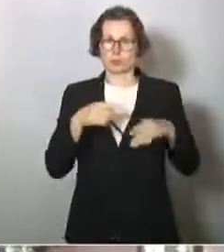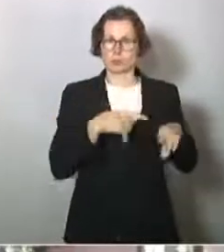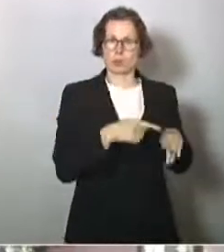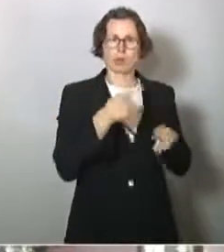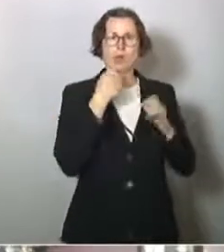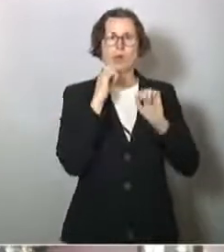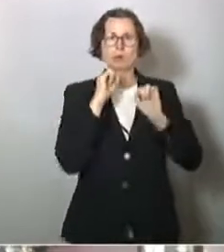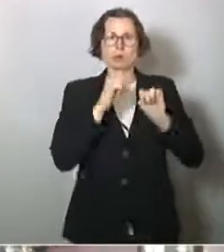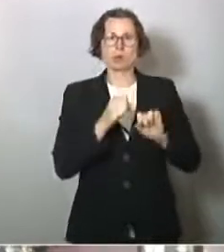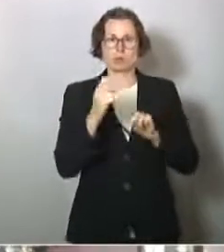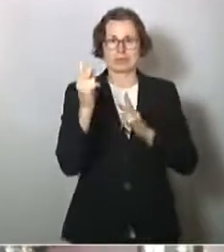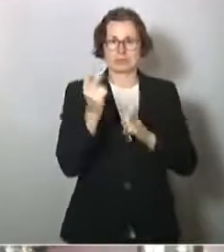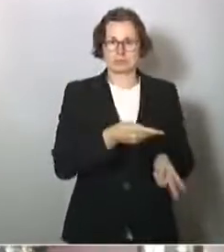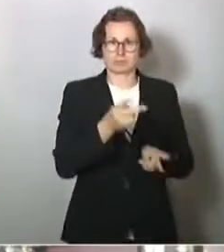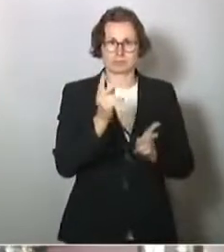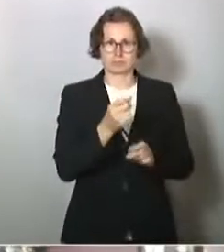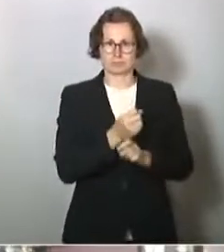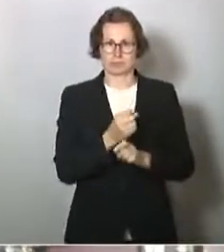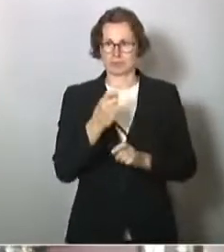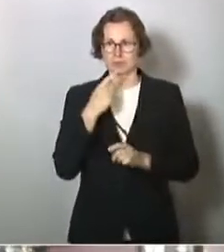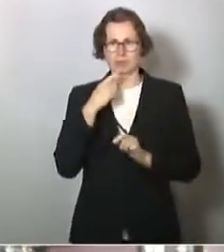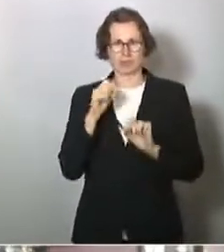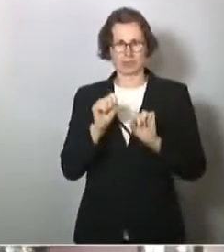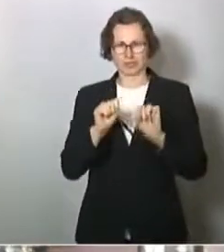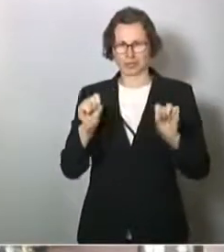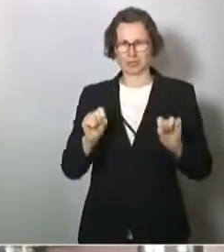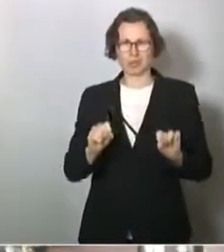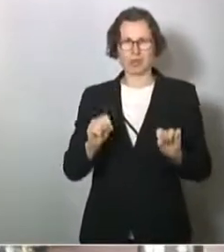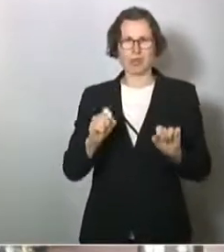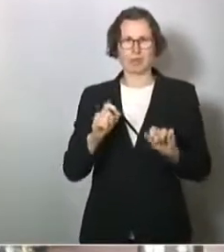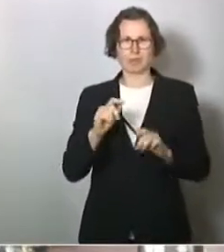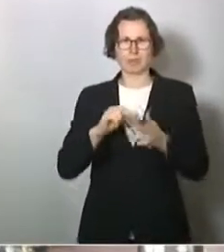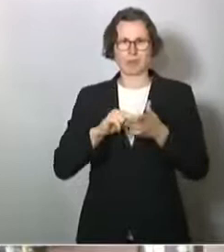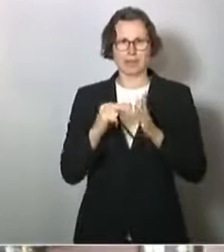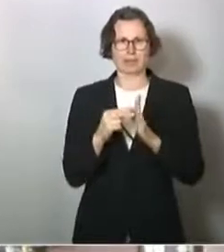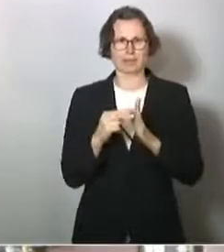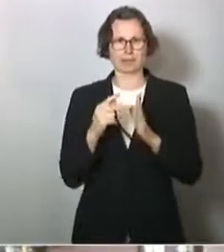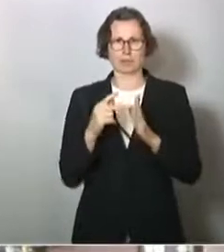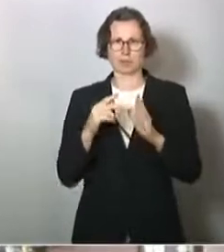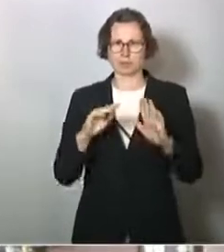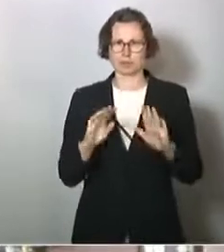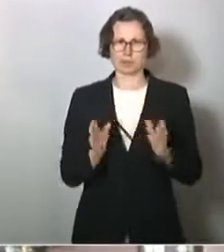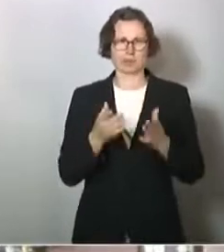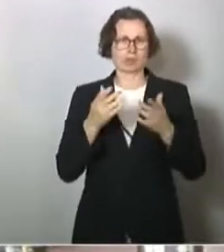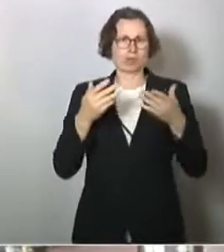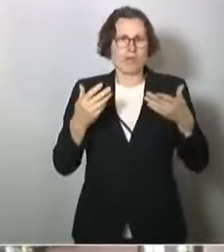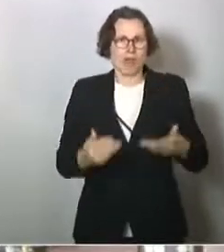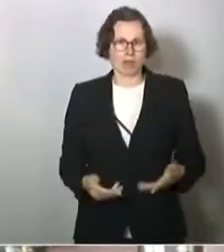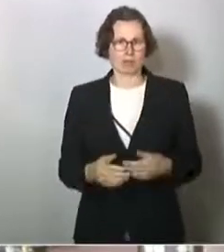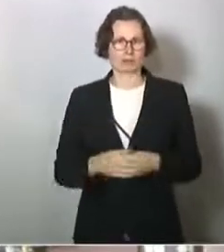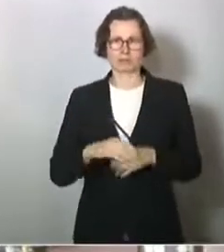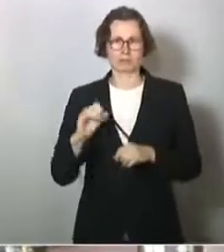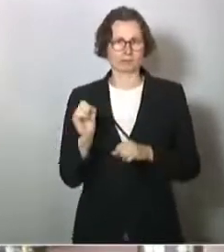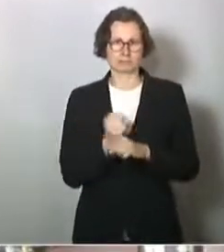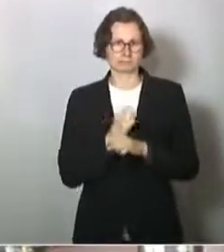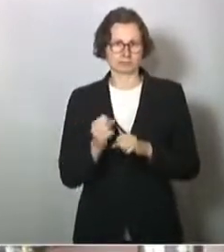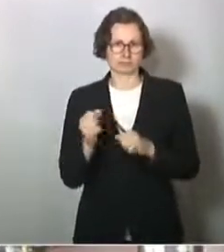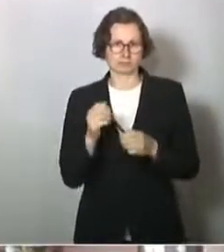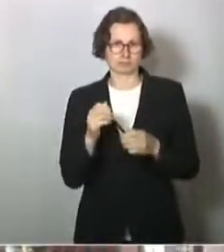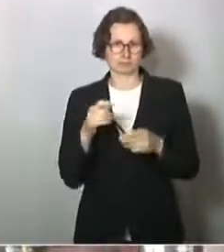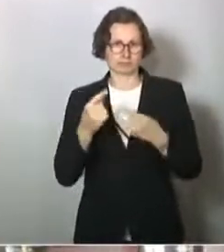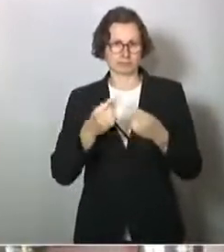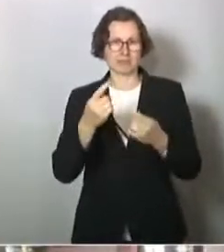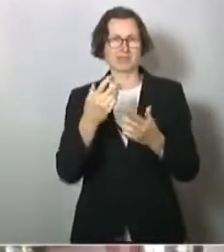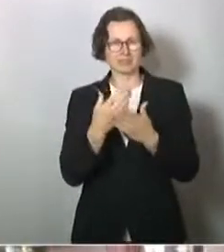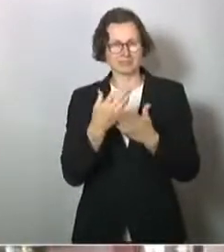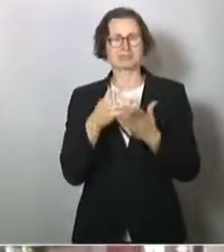Das heißt aber, hier sind Strukturen so schwach, dass sie dann in einer solchen Situation nicht funktionieren. Und das hat was mit